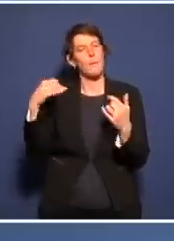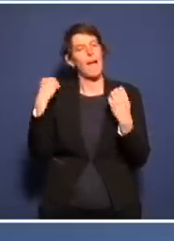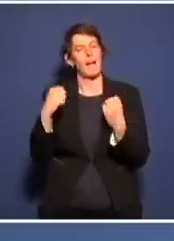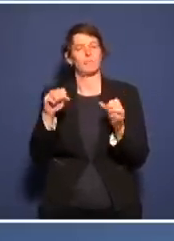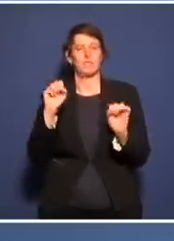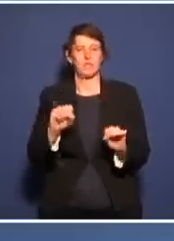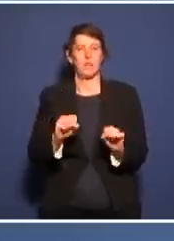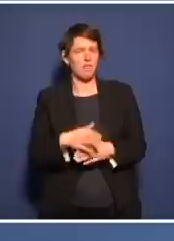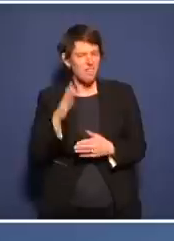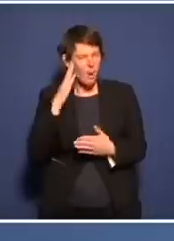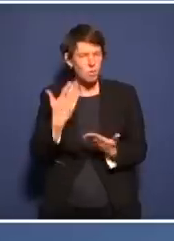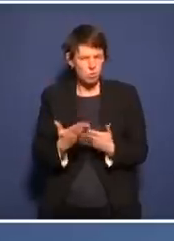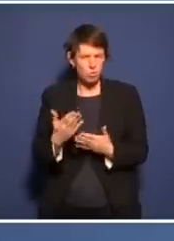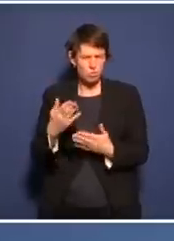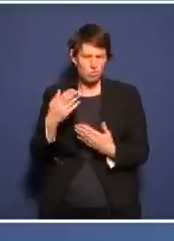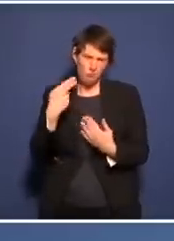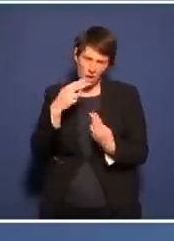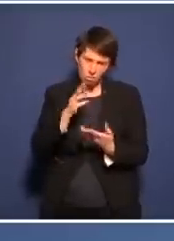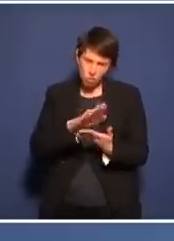weiter kontrollieren.